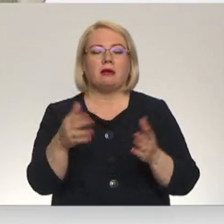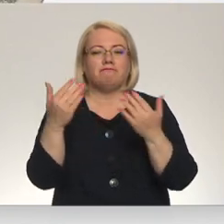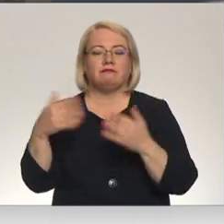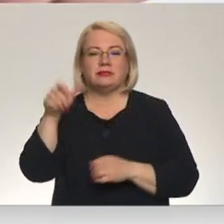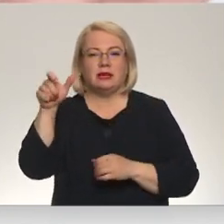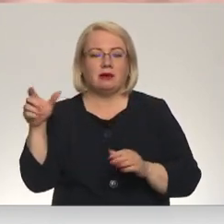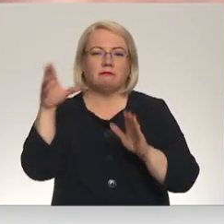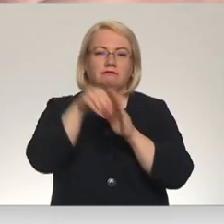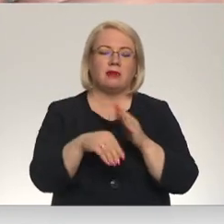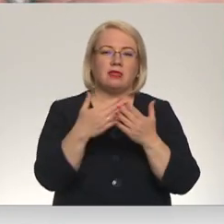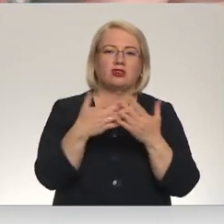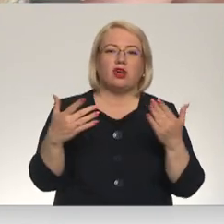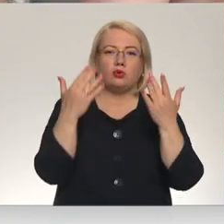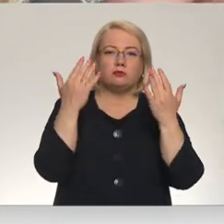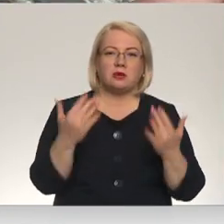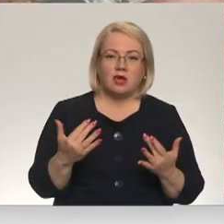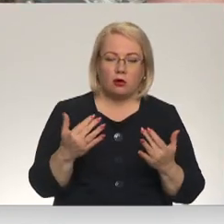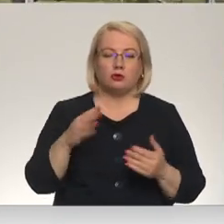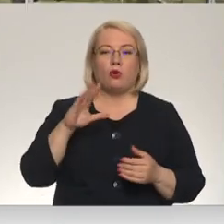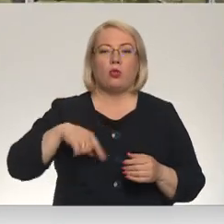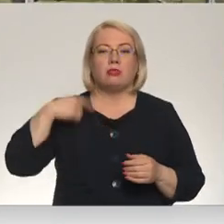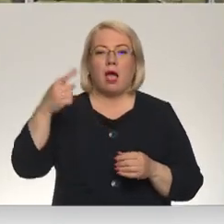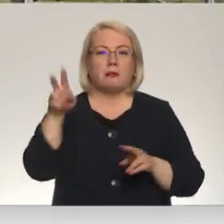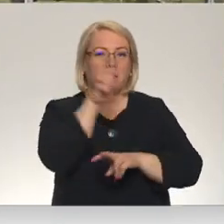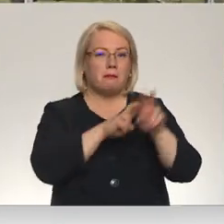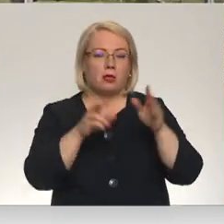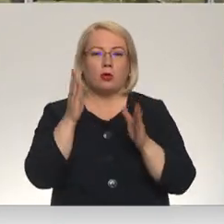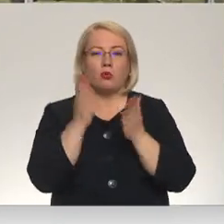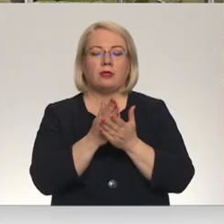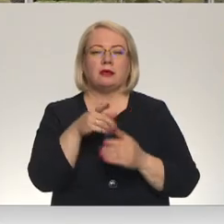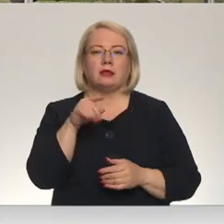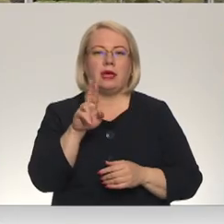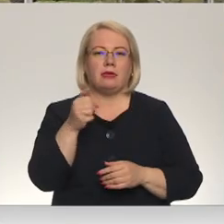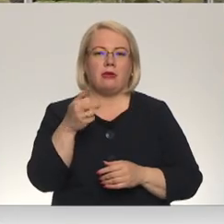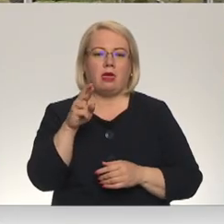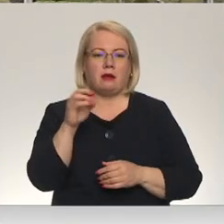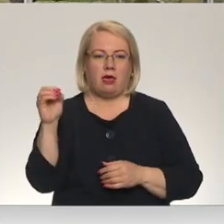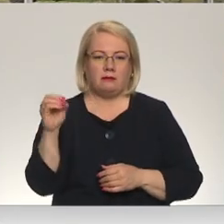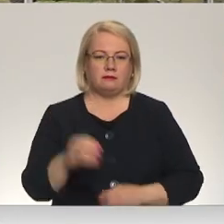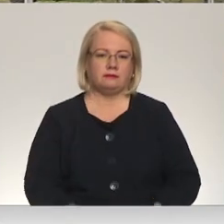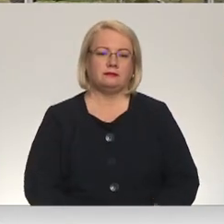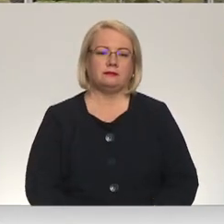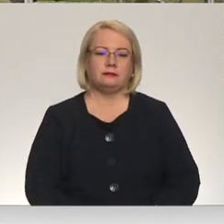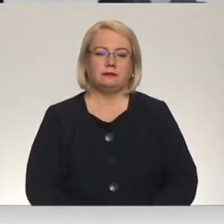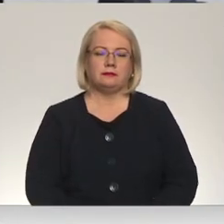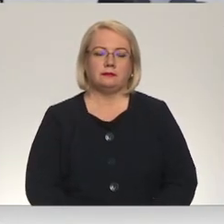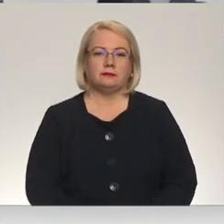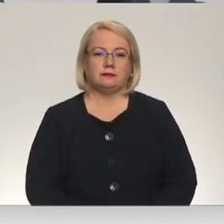programmās. Māja beigās nākamās medības notiks Tiņģerē. Sanita Liepiņa, Diedze Grenovic, TVD Viņa pakalni.